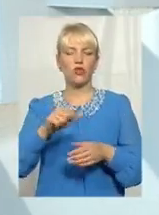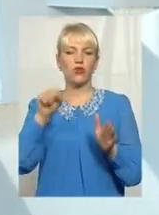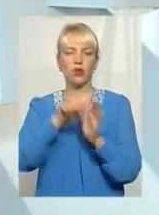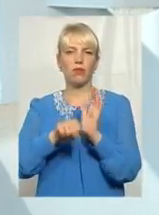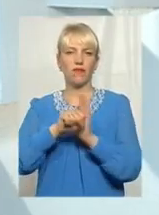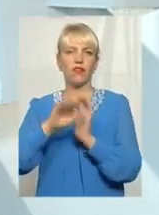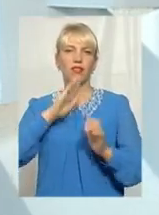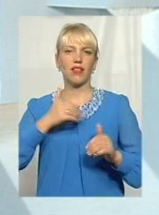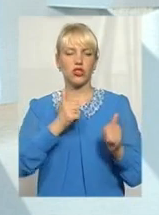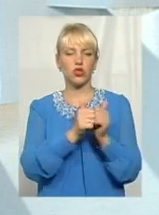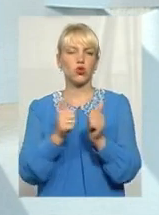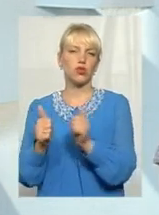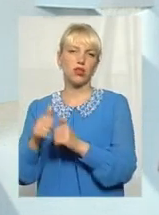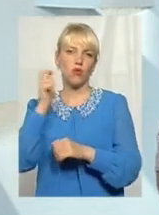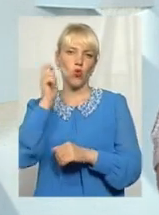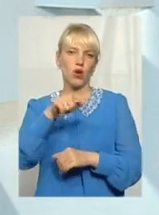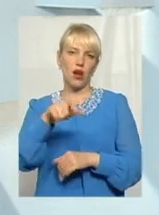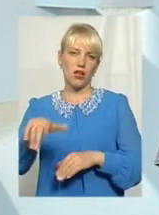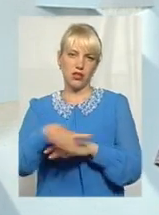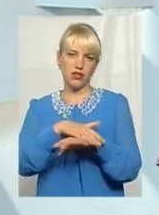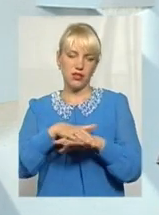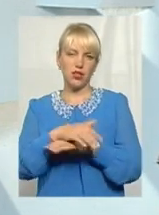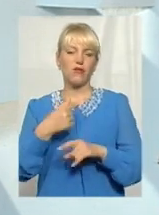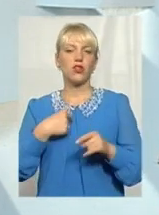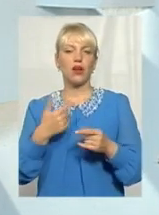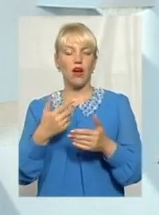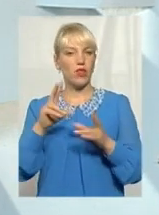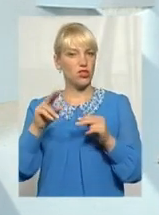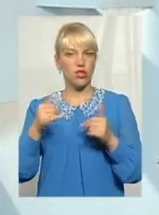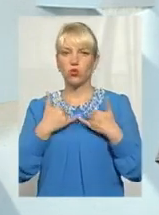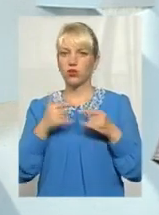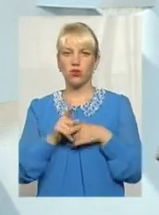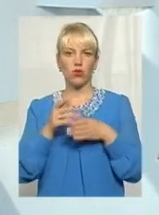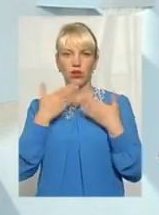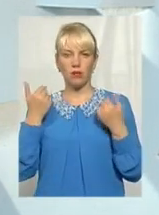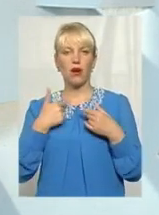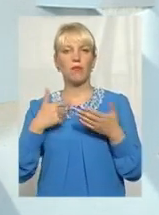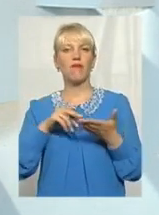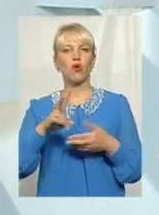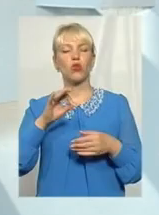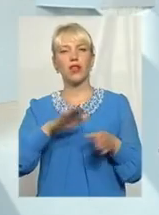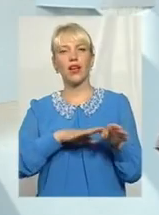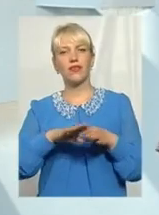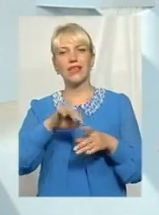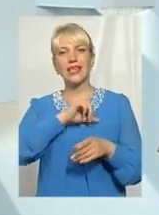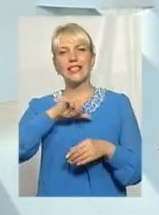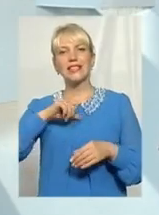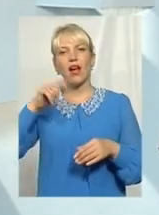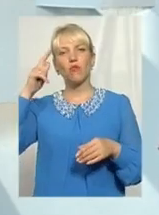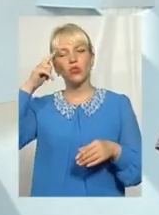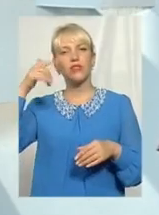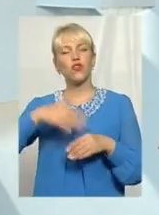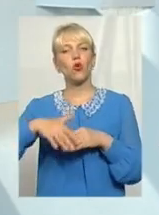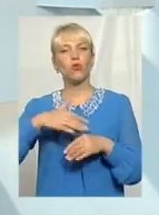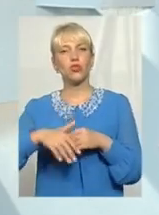щастя, в нас цього немає. Тобто, врешті-решт, ми виходимо на рівень десь самосвідомості журналіста, внутрішньої цензури.